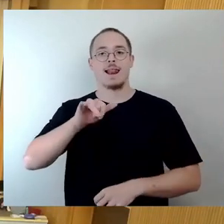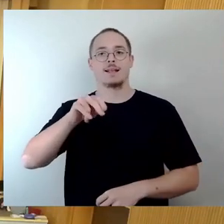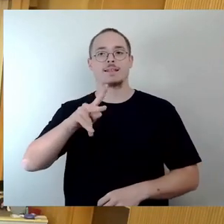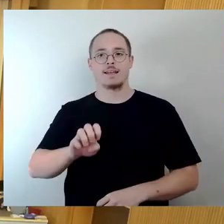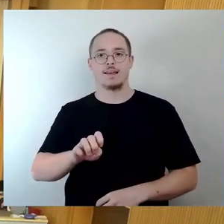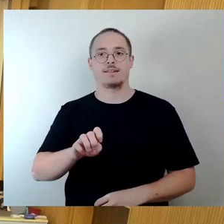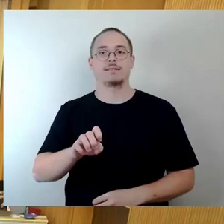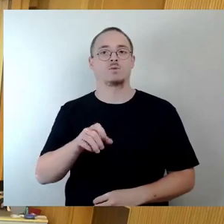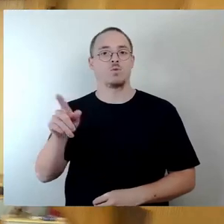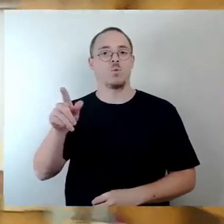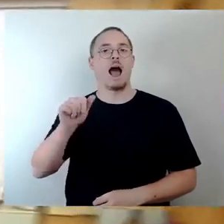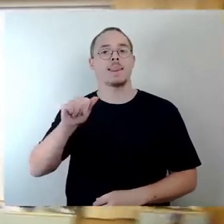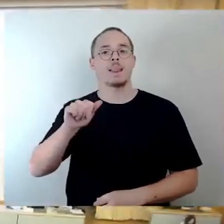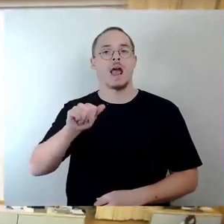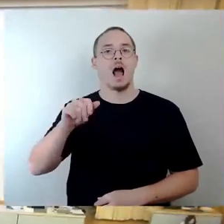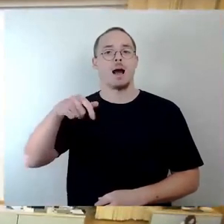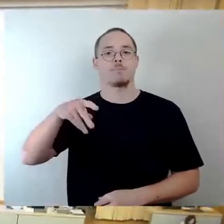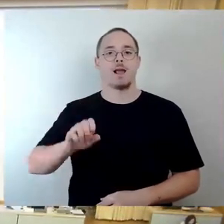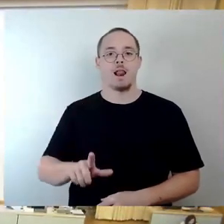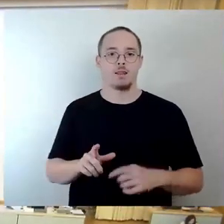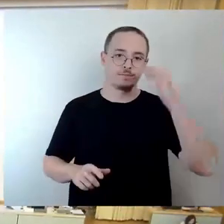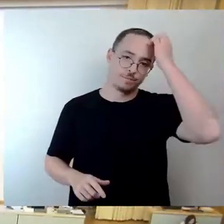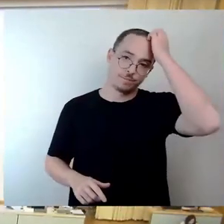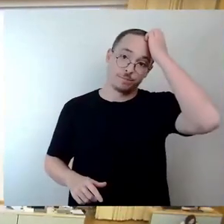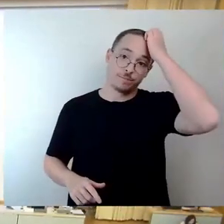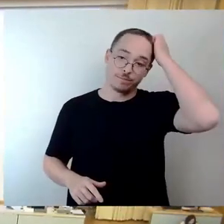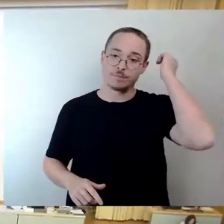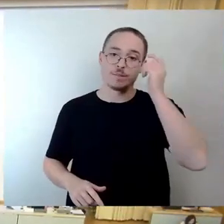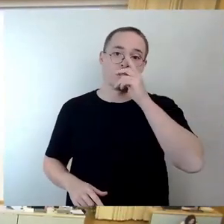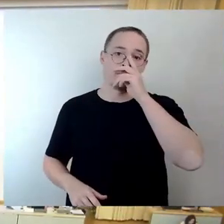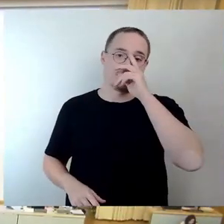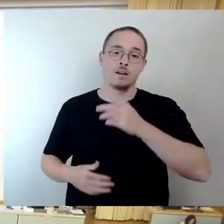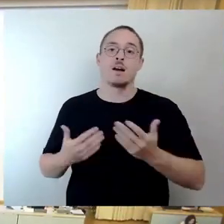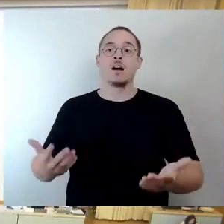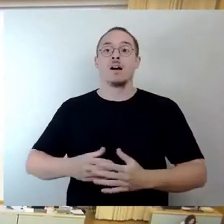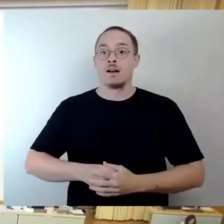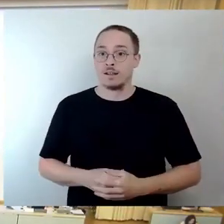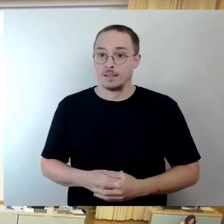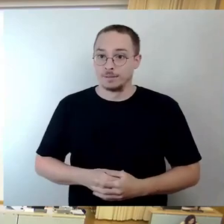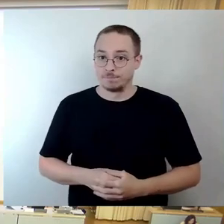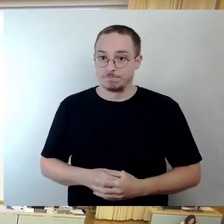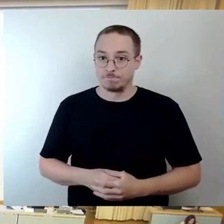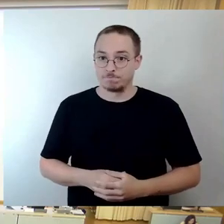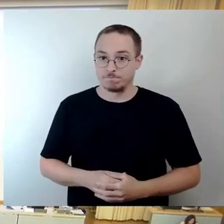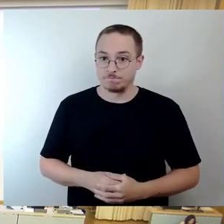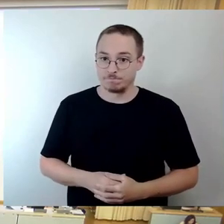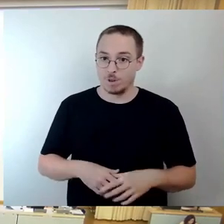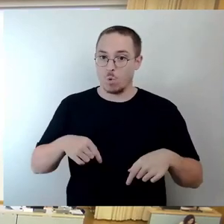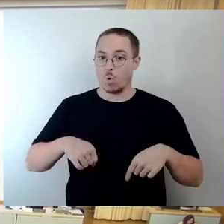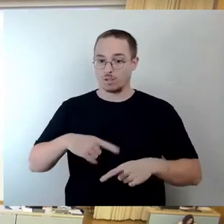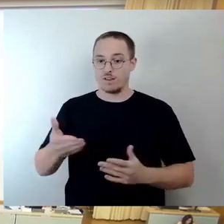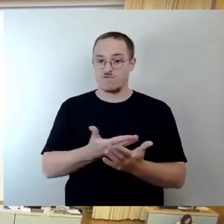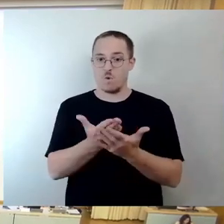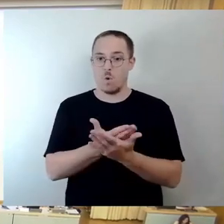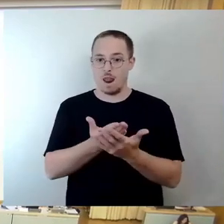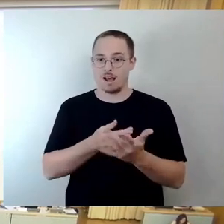Ja, sehr geehrter Erster Bürgermeister, wir haben heute im Stadtrat eine Vorlage des Oberbürgermeisters zur Umwandlung von Honorarstellen am